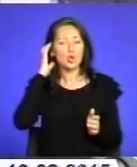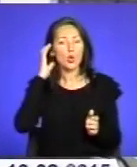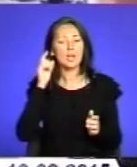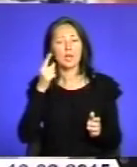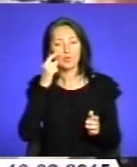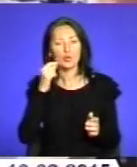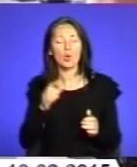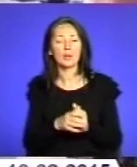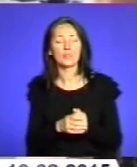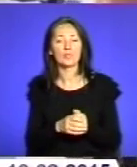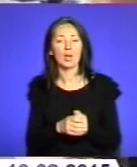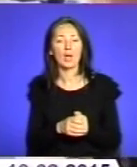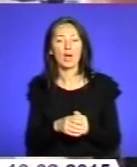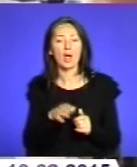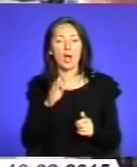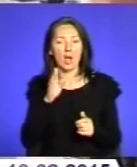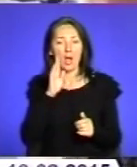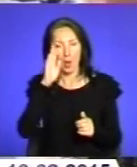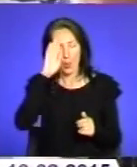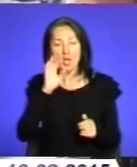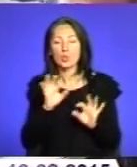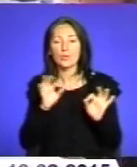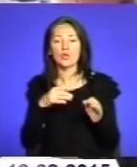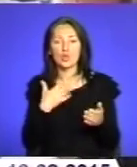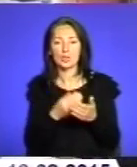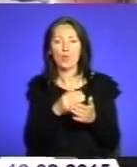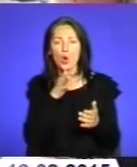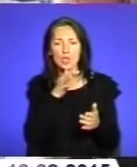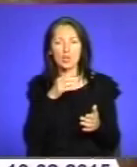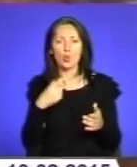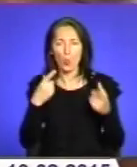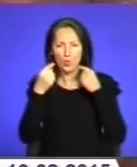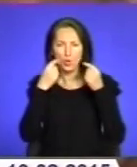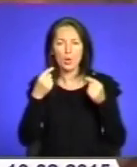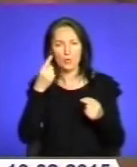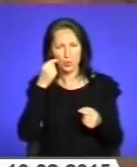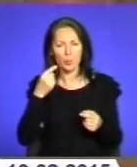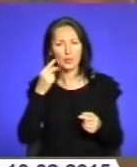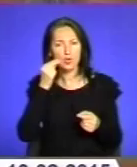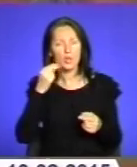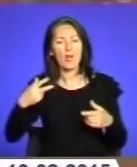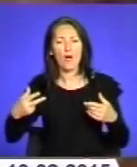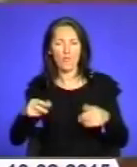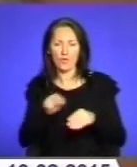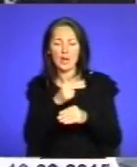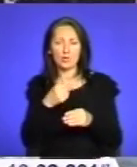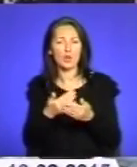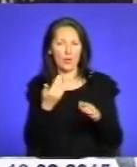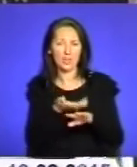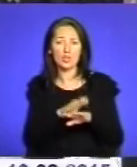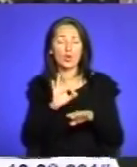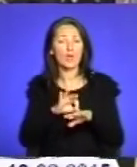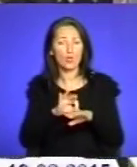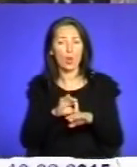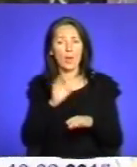природи. Пан Омелян розповів, що свого часу бджоли стілили його від важкої недуги. Він каже, що в нього щодня буває чимало людей, і